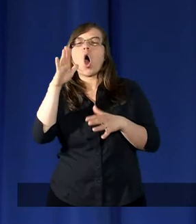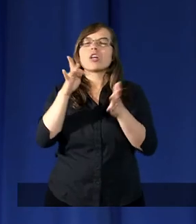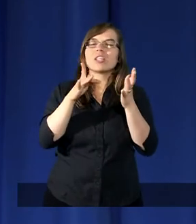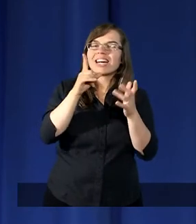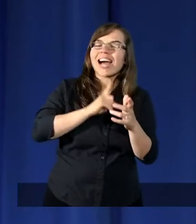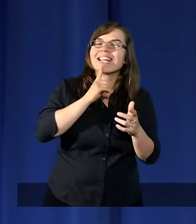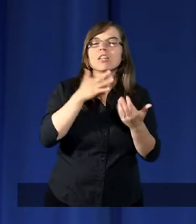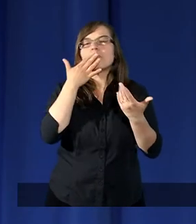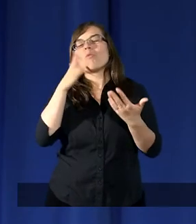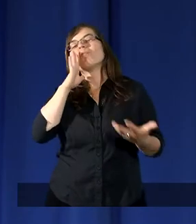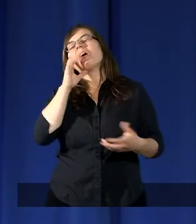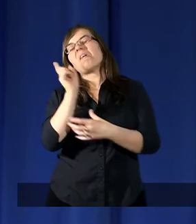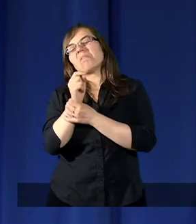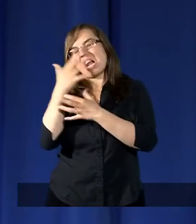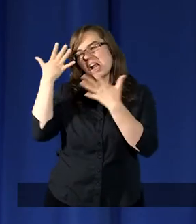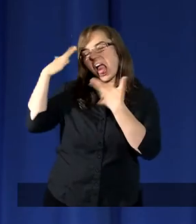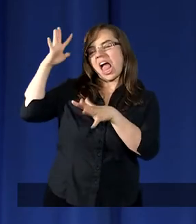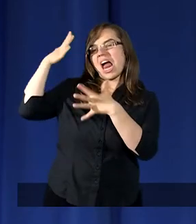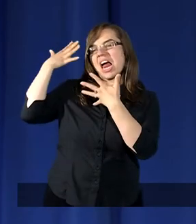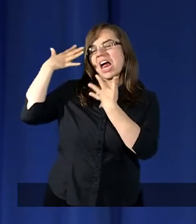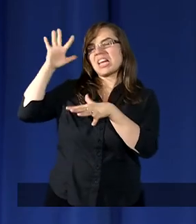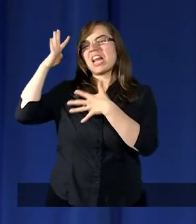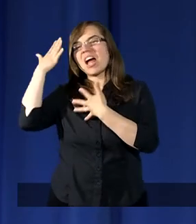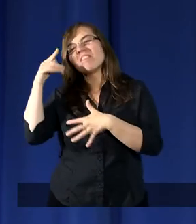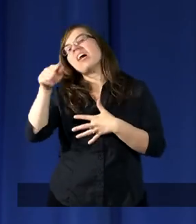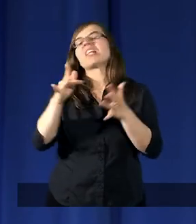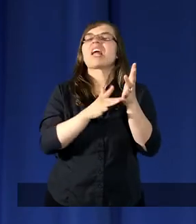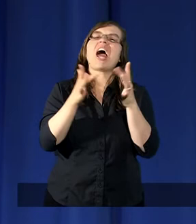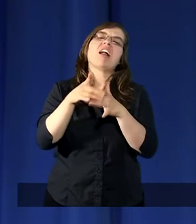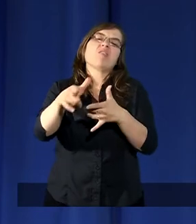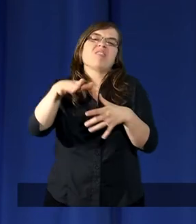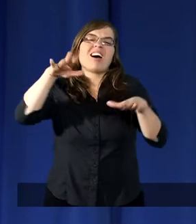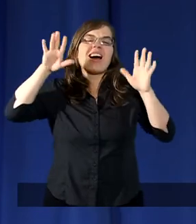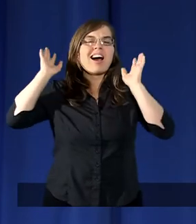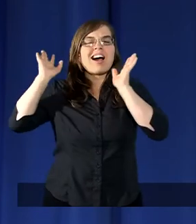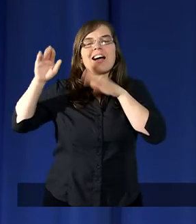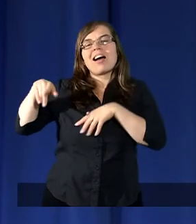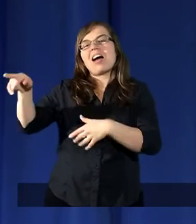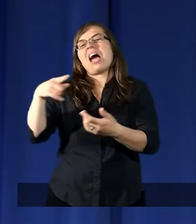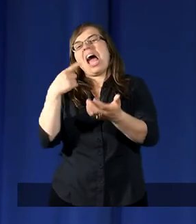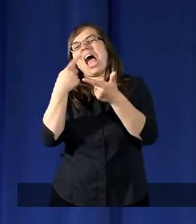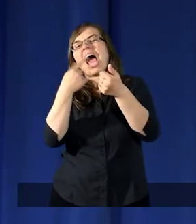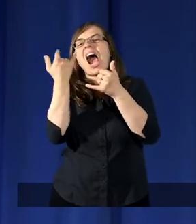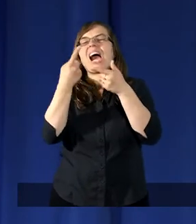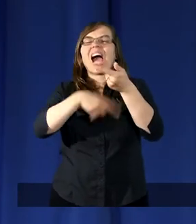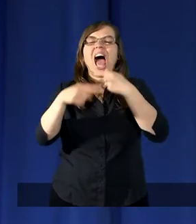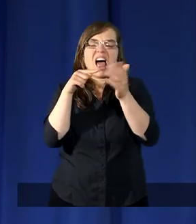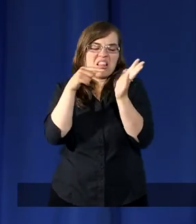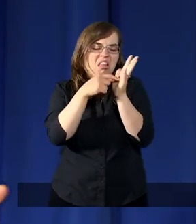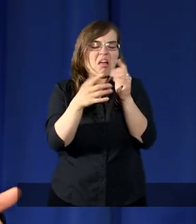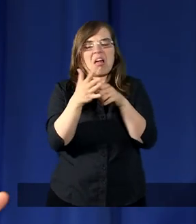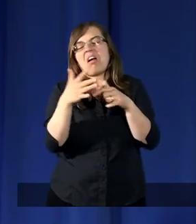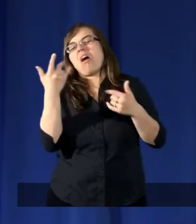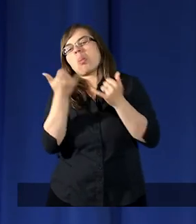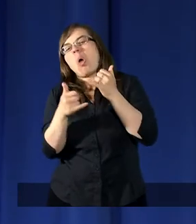Chrystusie tak lekceważąco, a ten Jezus to on miał rany w rękach, na